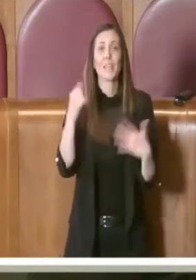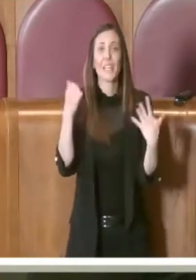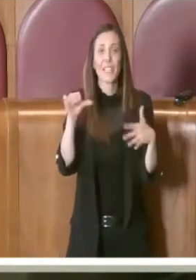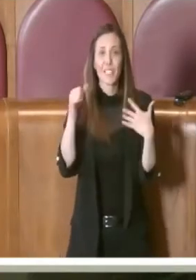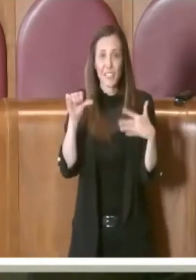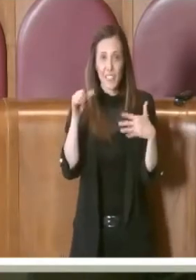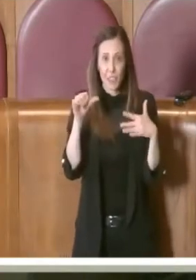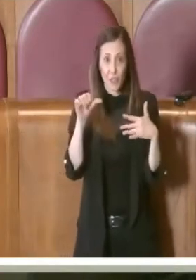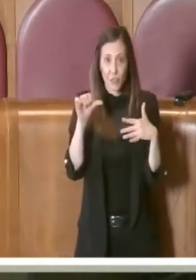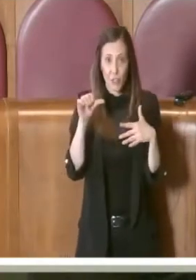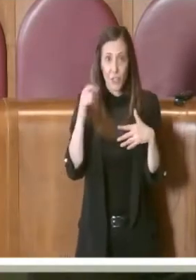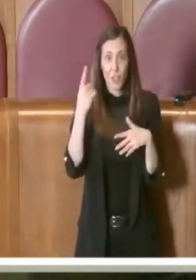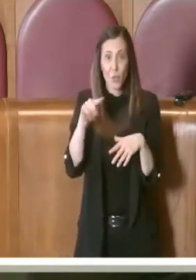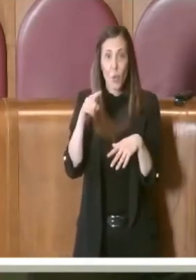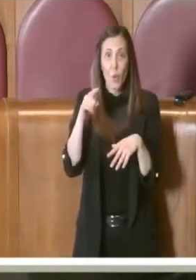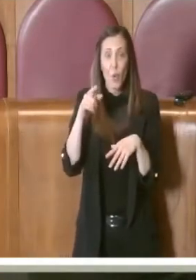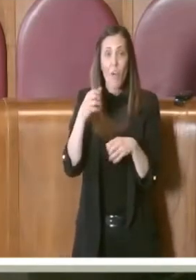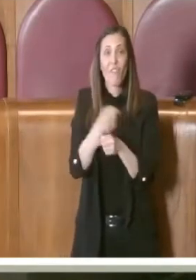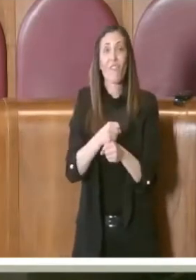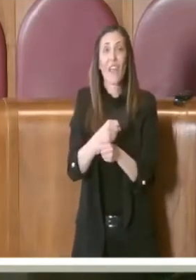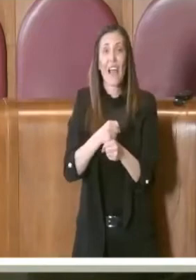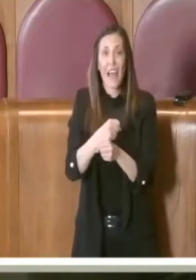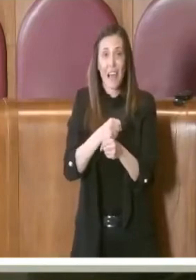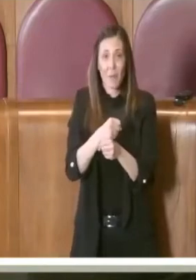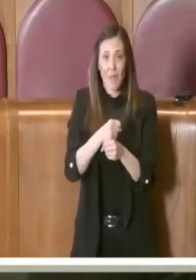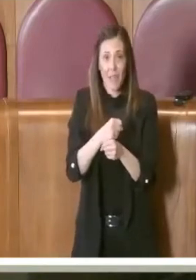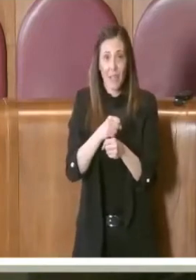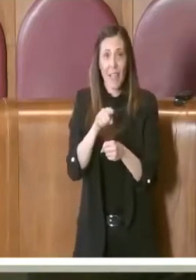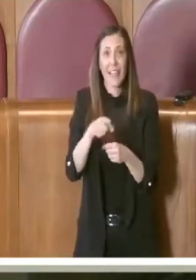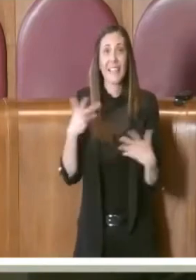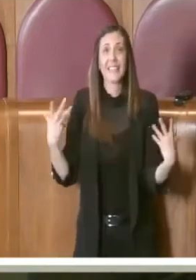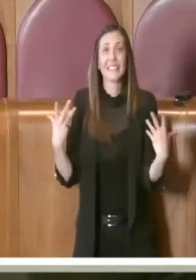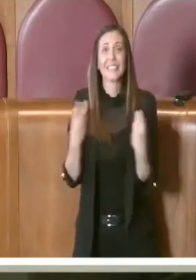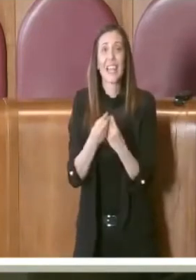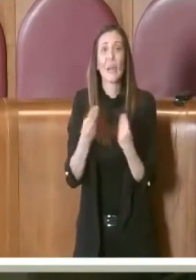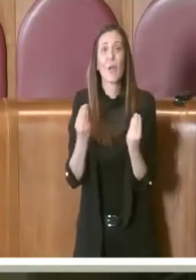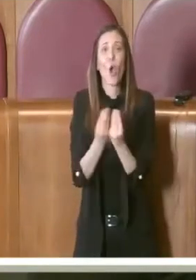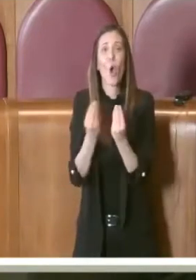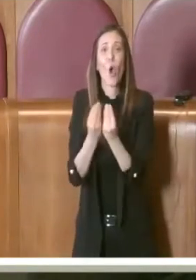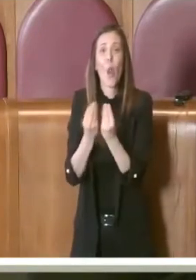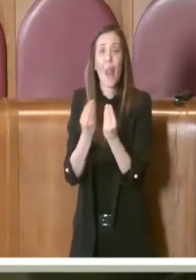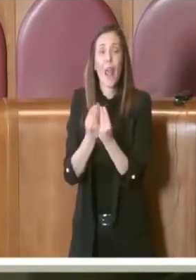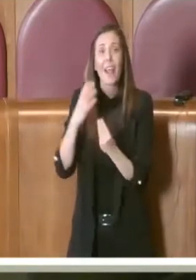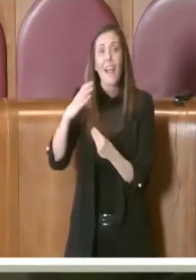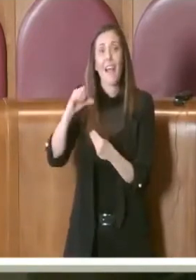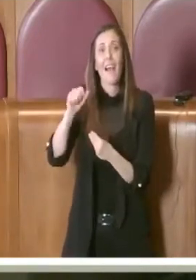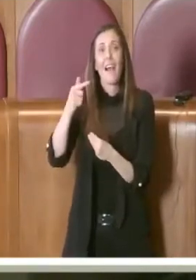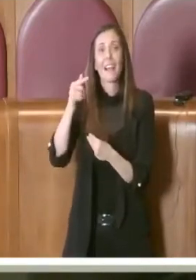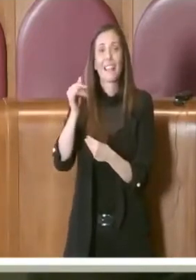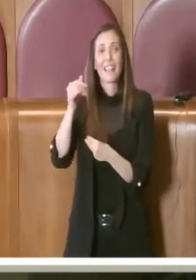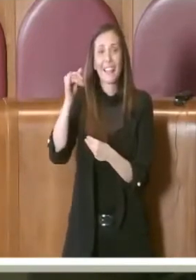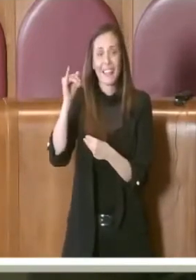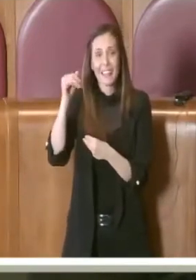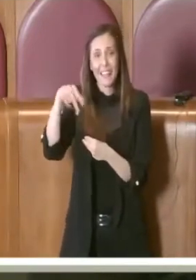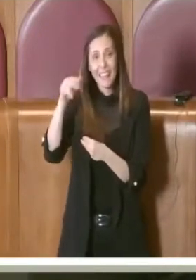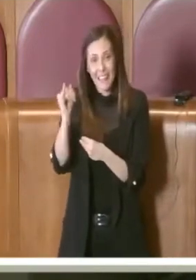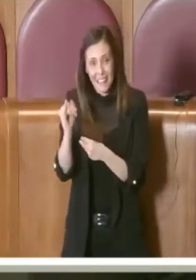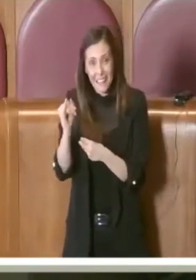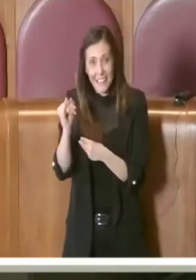Farmacup, insieme alla collega Gatini, forse era una prima congiunta